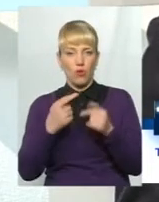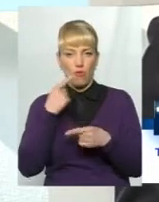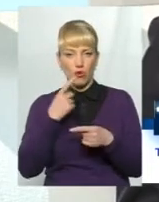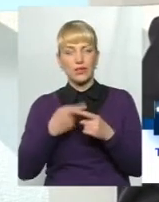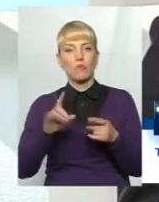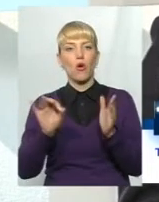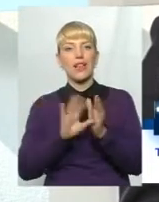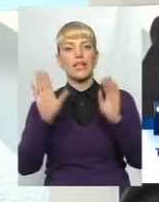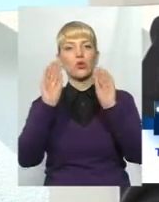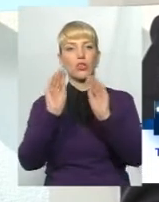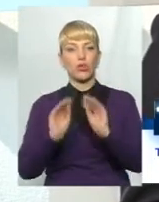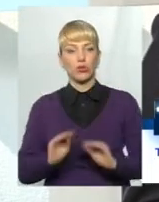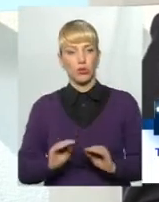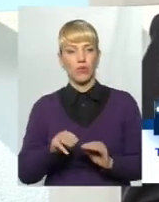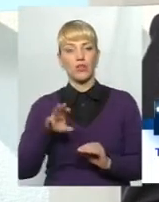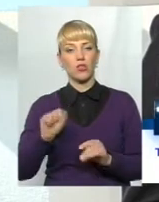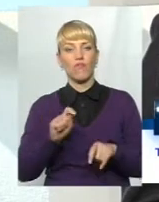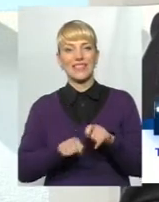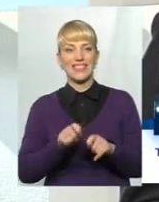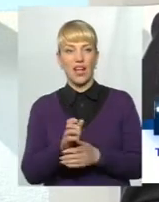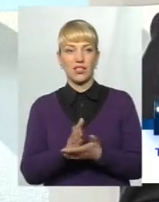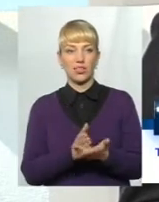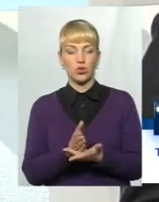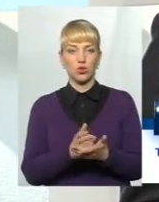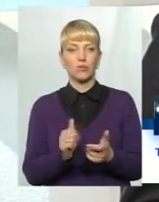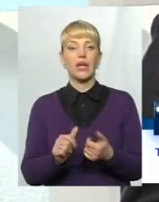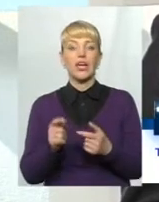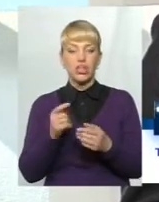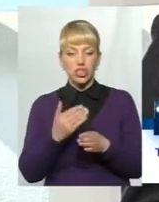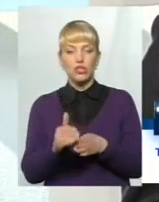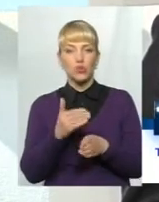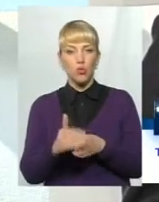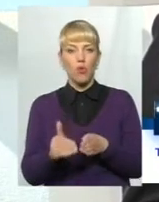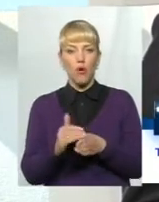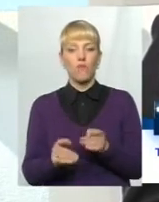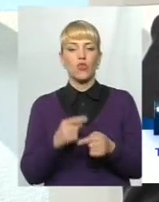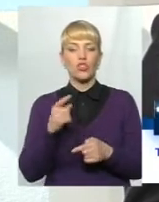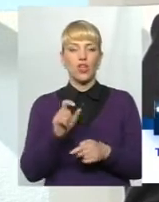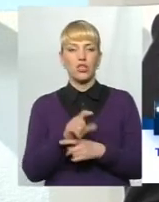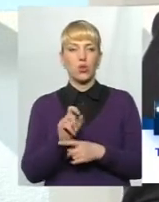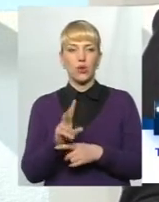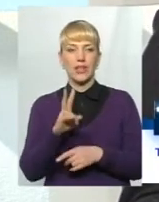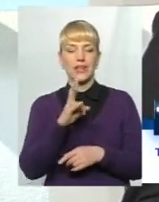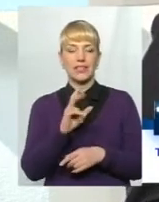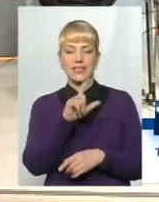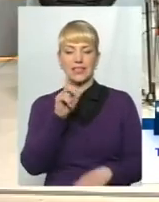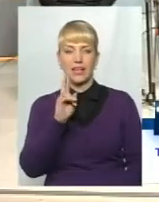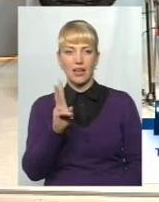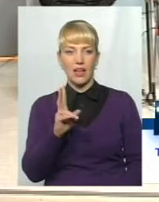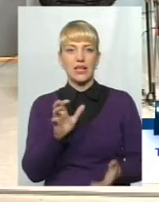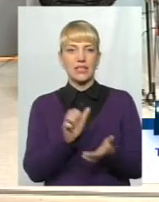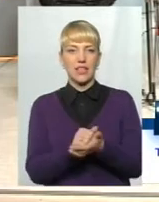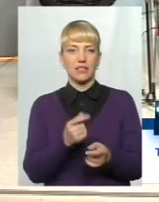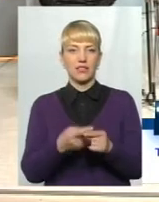електронне декларування, то фіскальна служба частково через доручення на ЗК зайнята